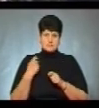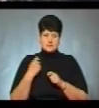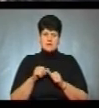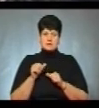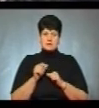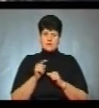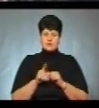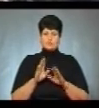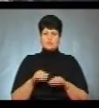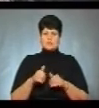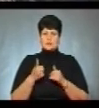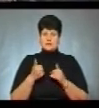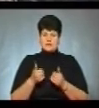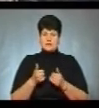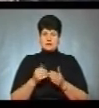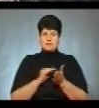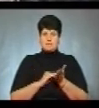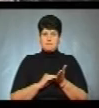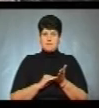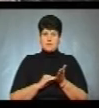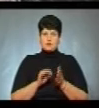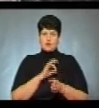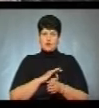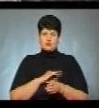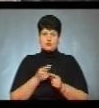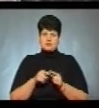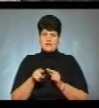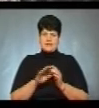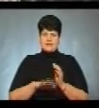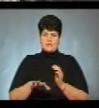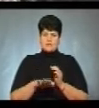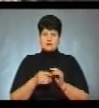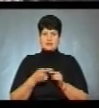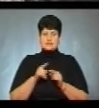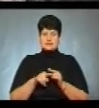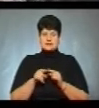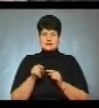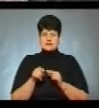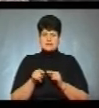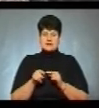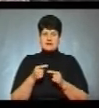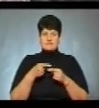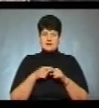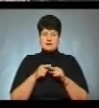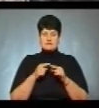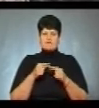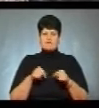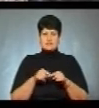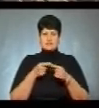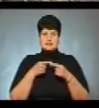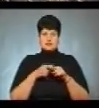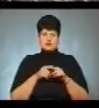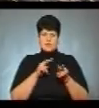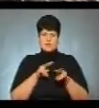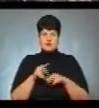Крім того, буде наданий відповідний припис користувачу цієї території. Ця територія закріплена за відділом технальду Тернопільської міської